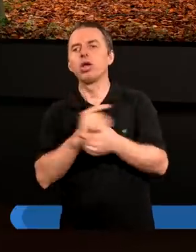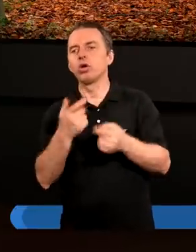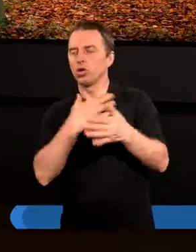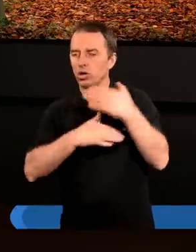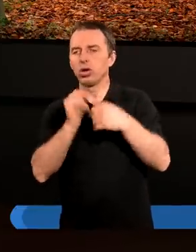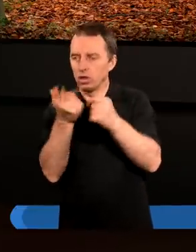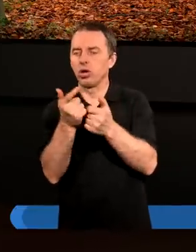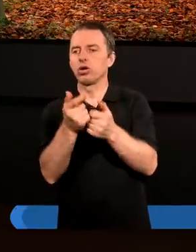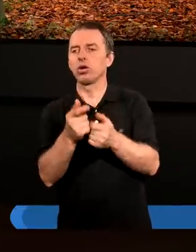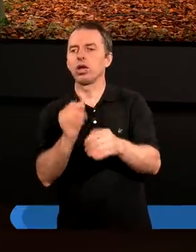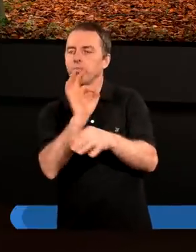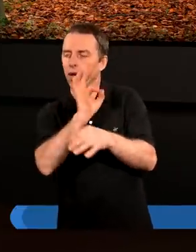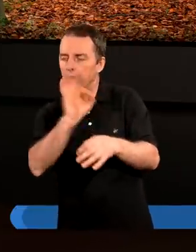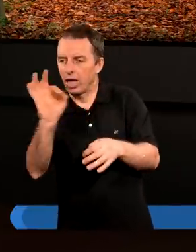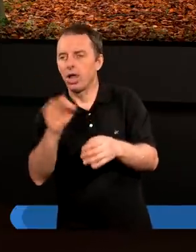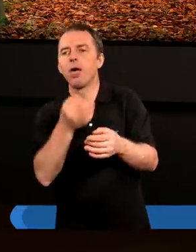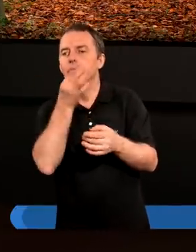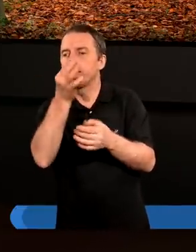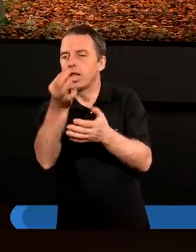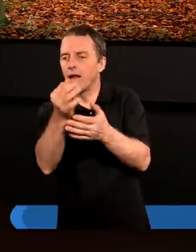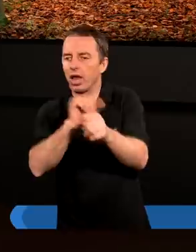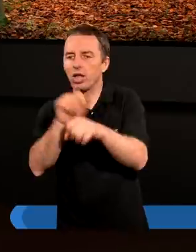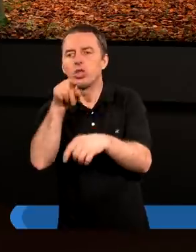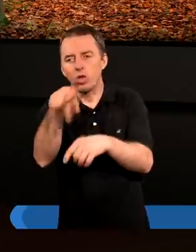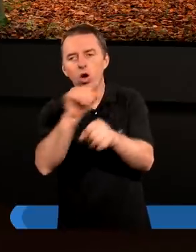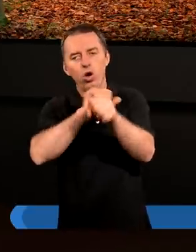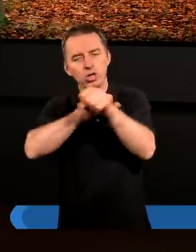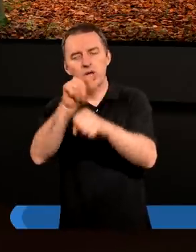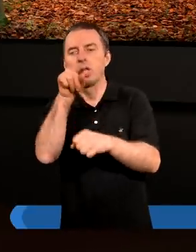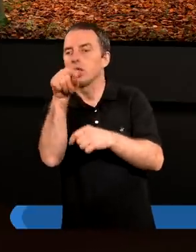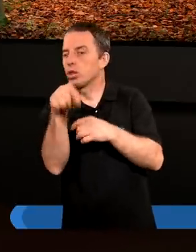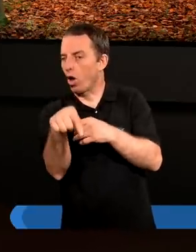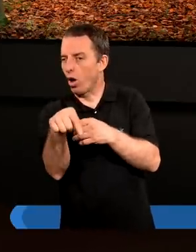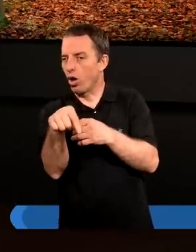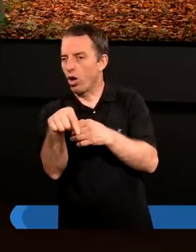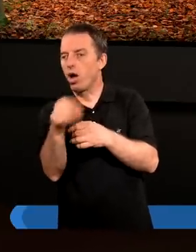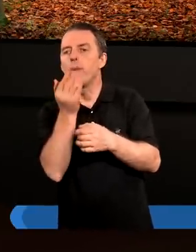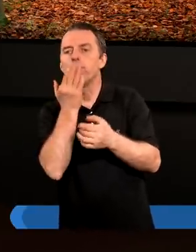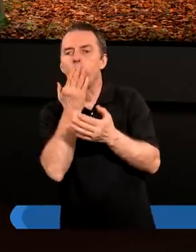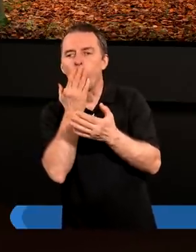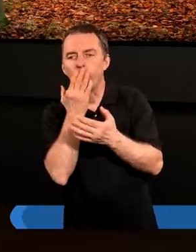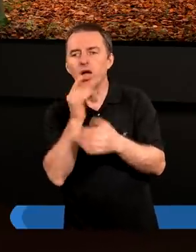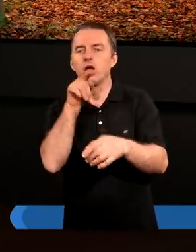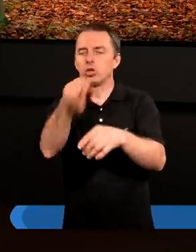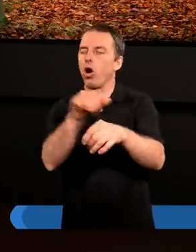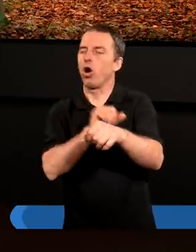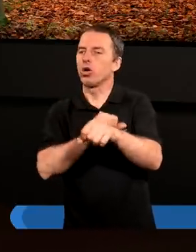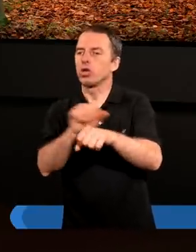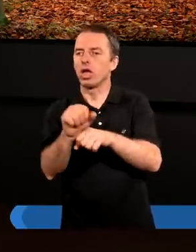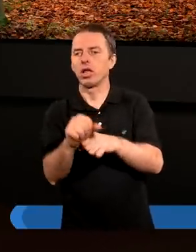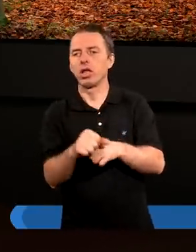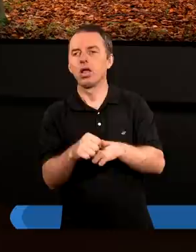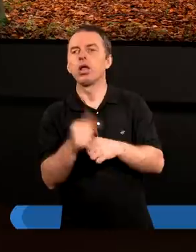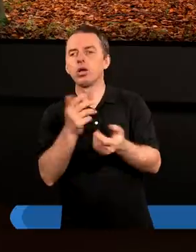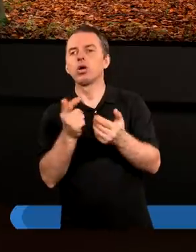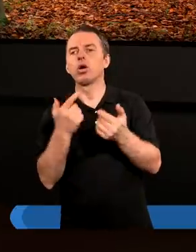czymś specjalnym. Tylko pytanie jest czy to jest to, co się mówi, że to jest chrztem.